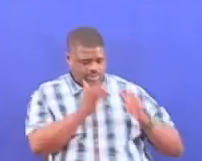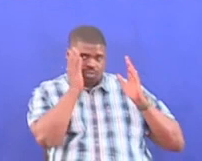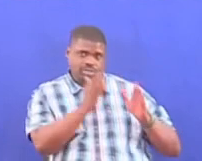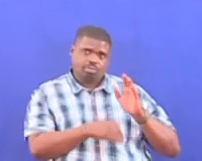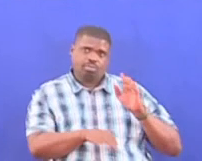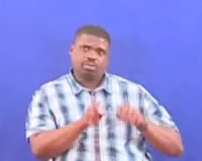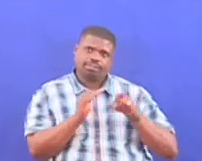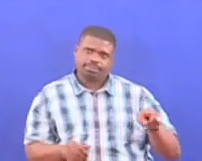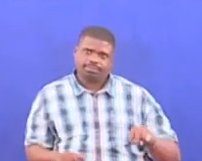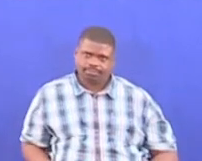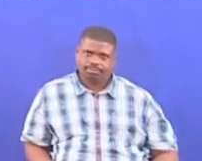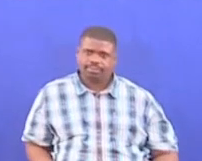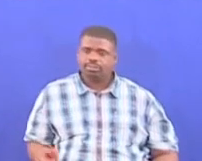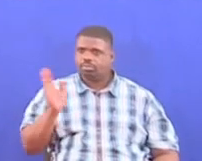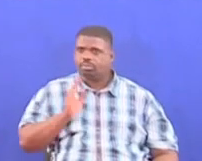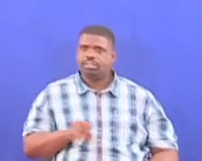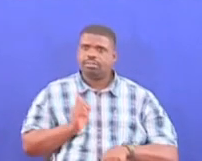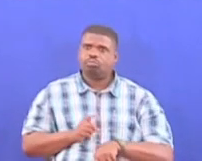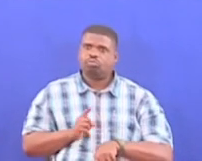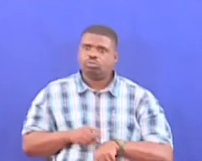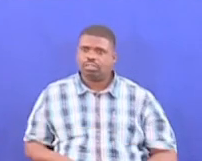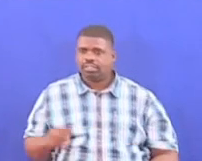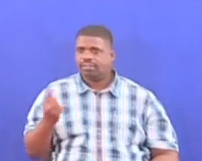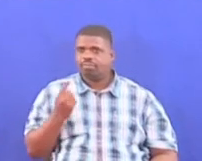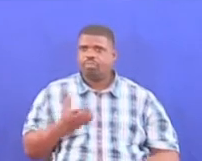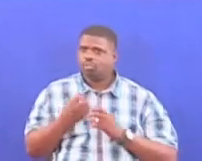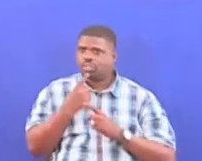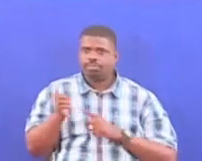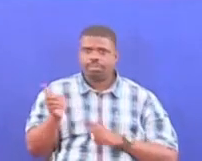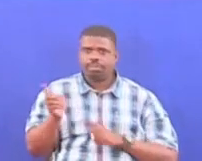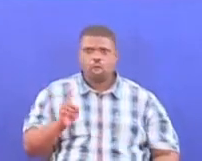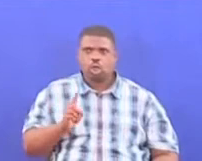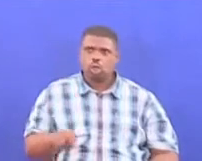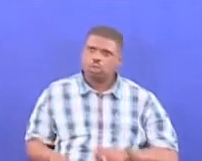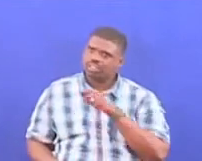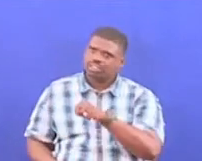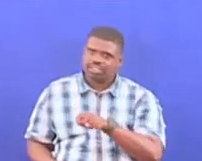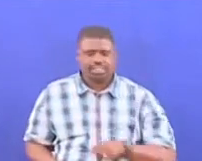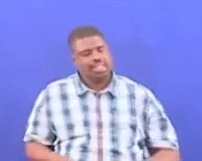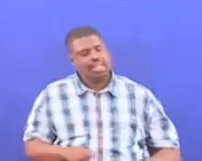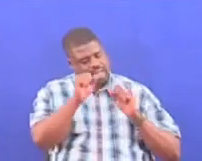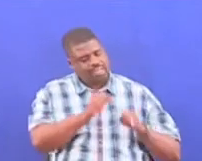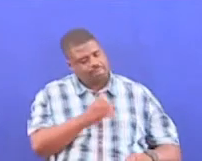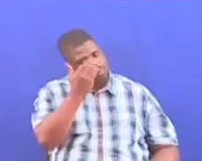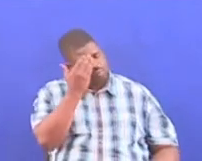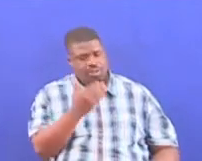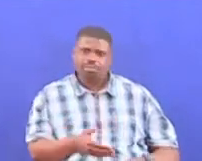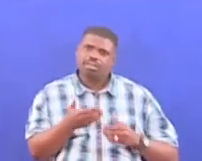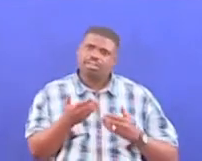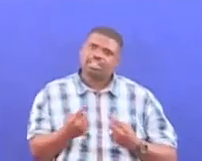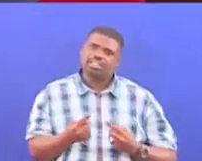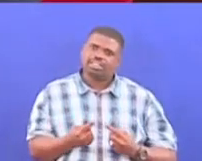Mwishwa monyekiti Kama taifa, we need to say no to this Lazima, tujue Konve na shangaza, eti